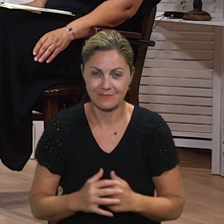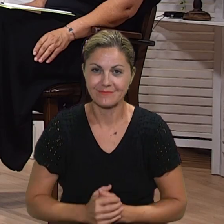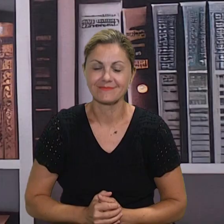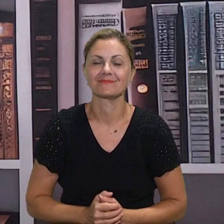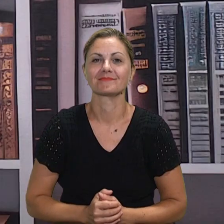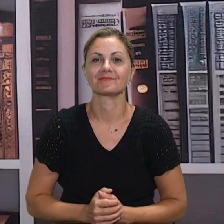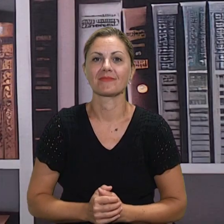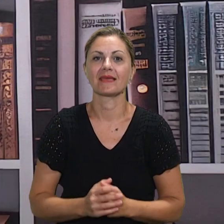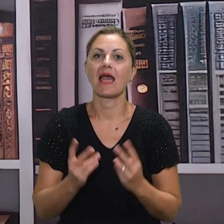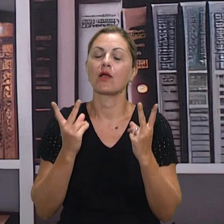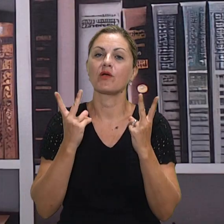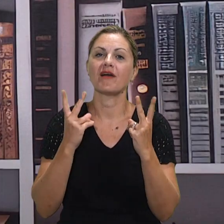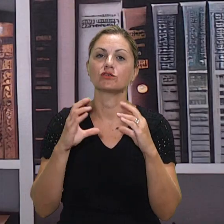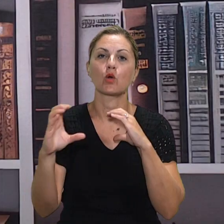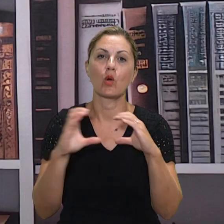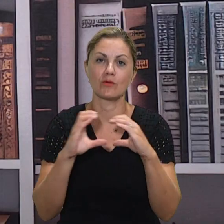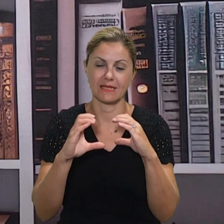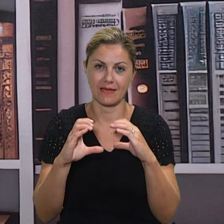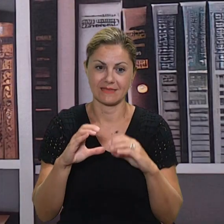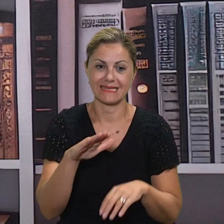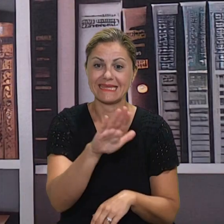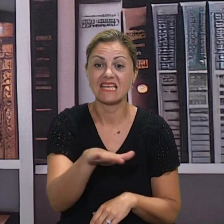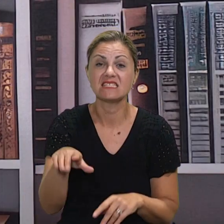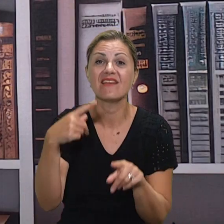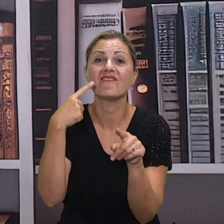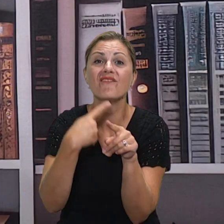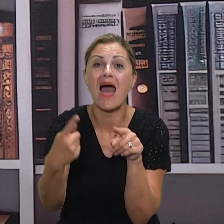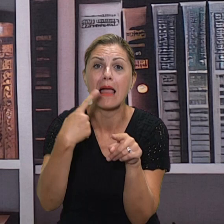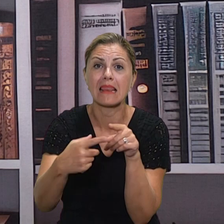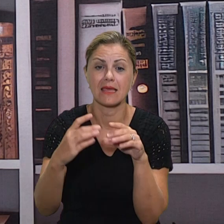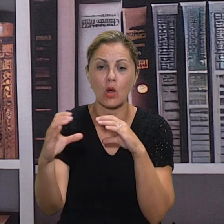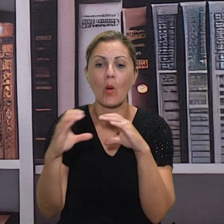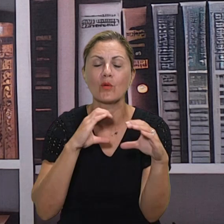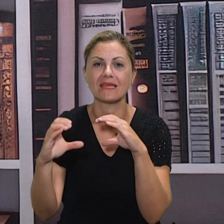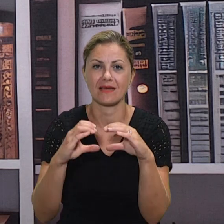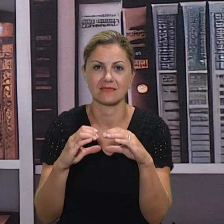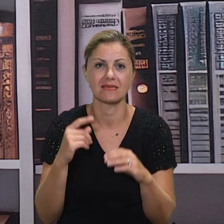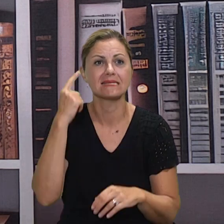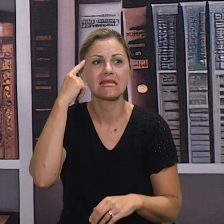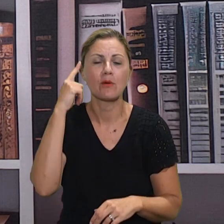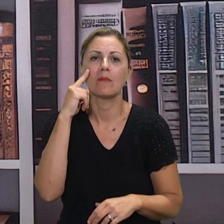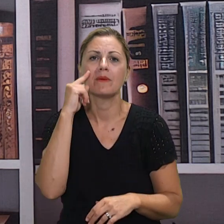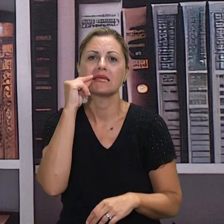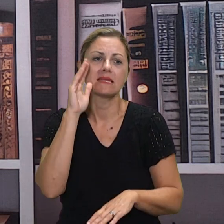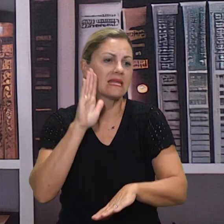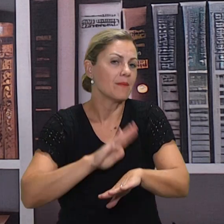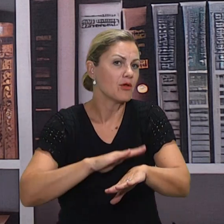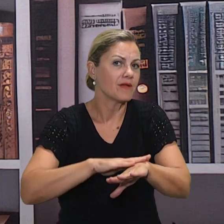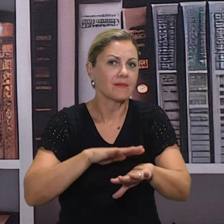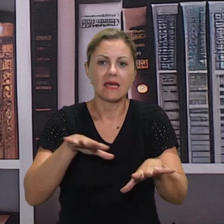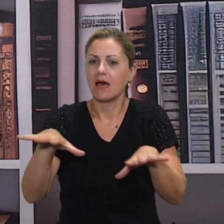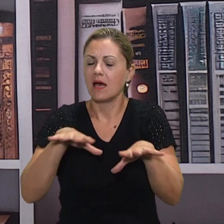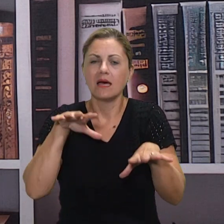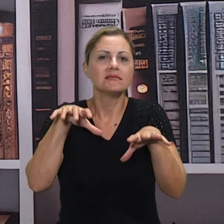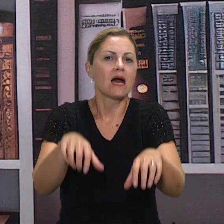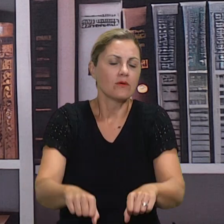Isto tako razgovorom. Djeci puno nedostaje razgovora. Roditelji znamo da puno rade i da često